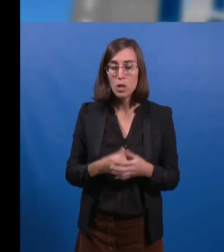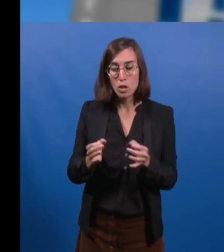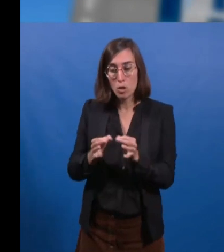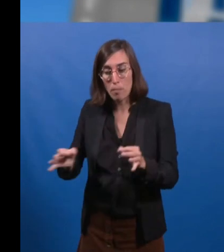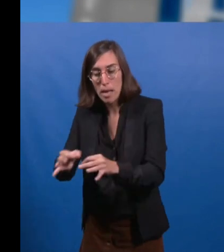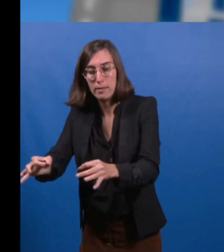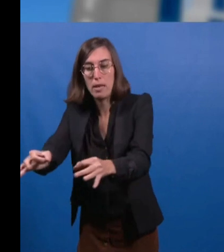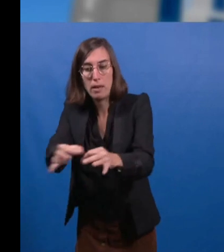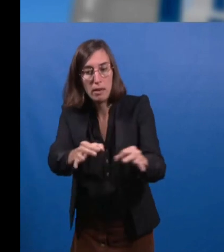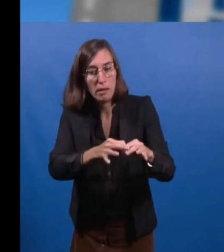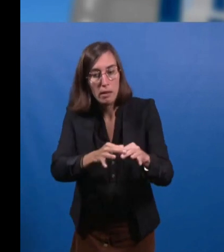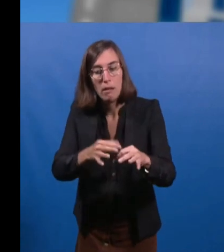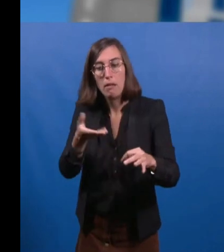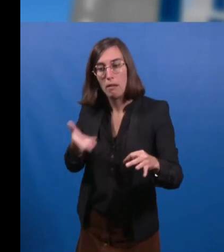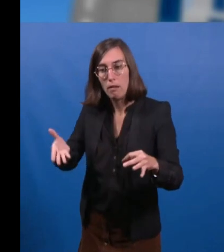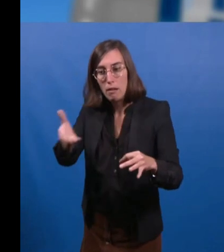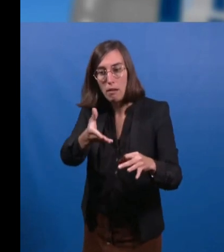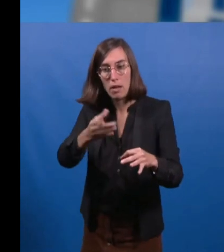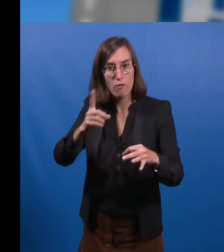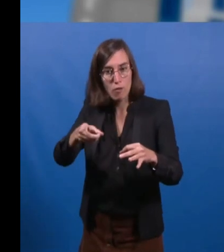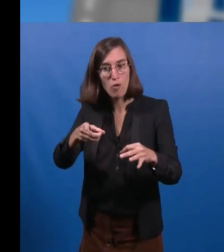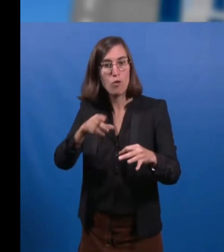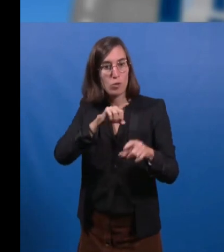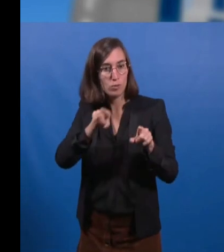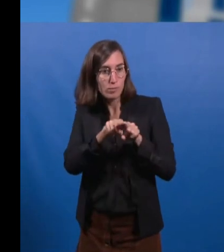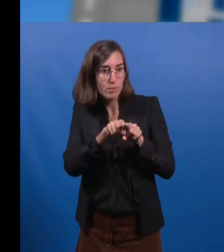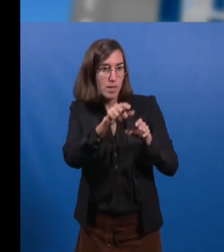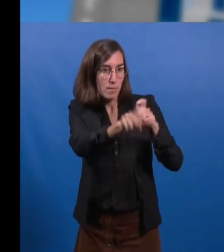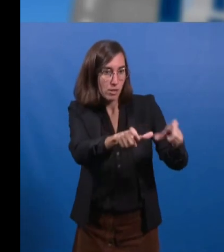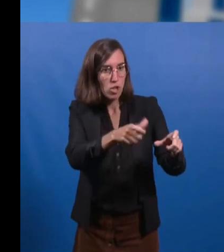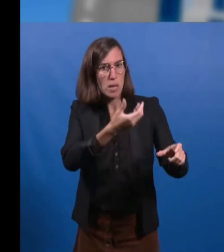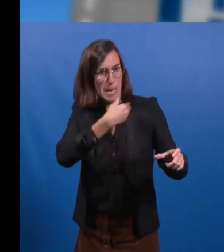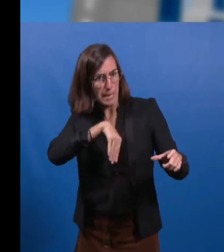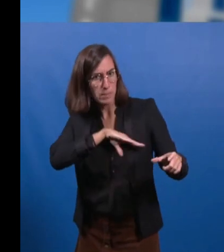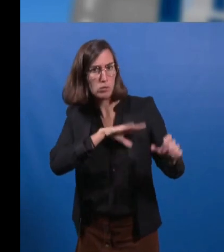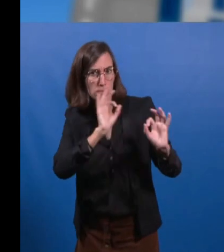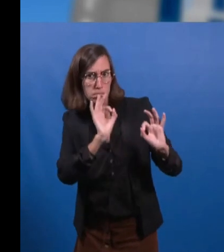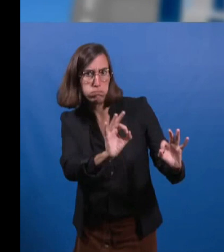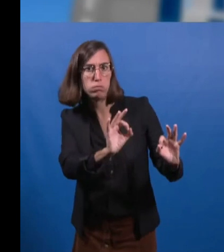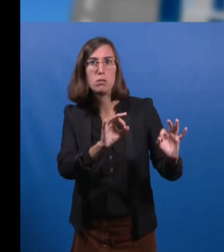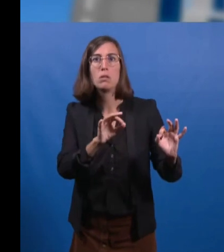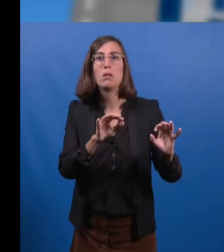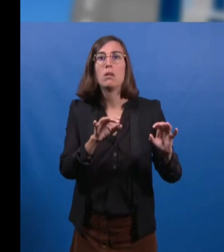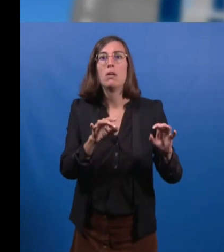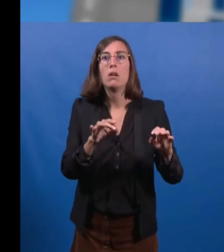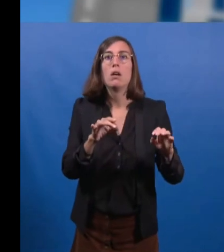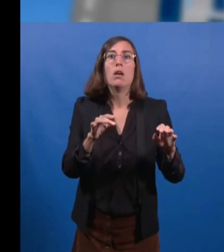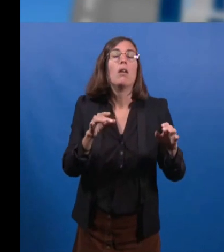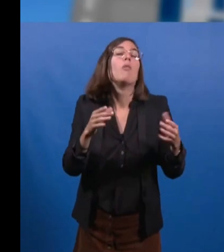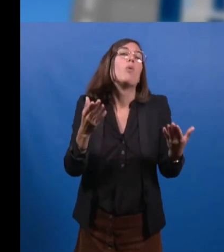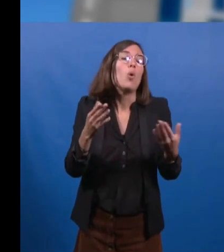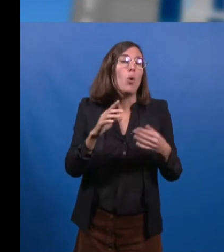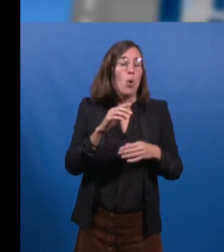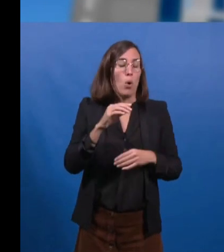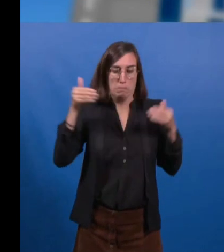à des engagements vers une agriculture plus responsable, pour que notre politique publique ne s'adresse pas exclusivement aux agriculteurs bio, mais bien